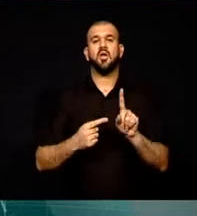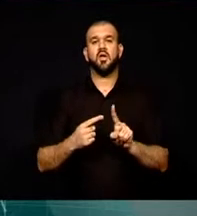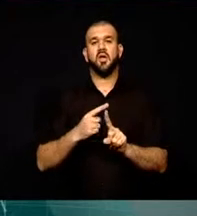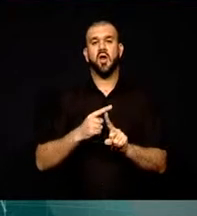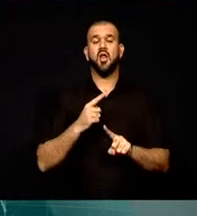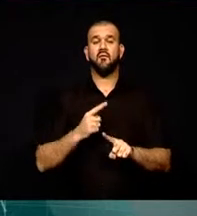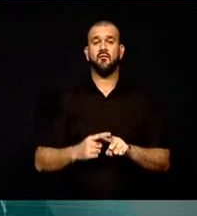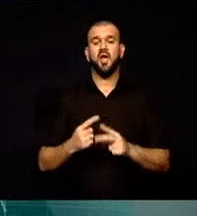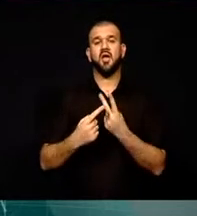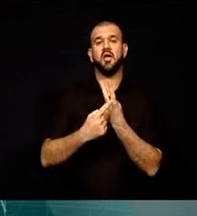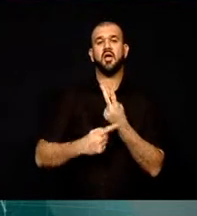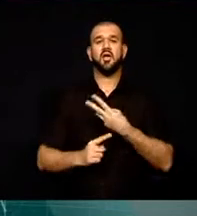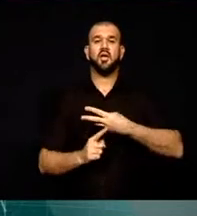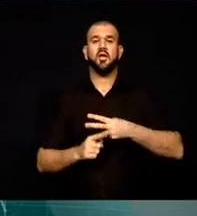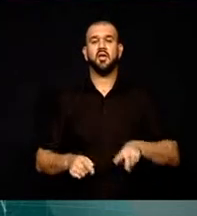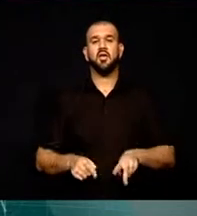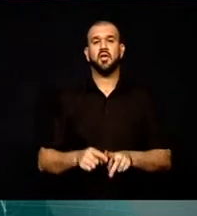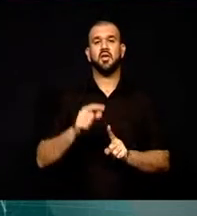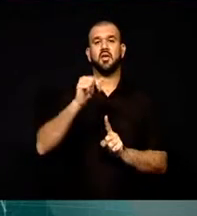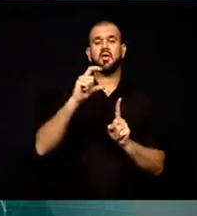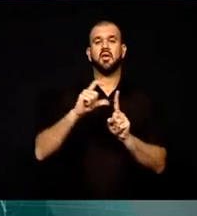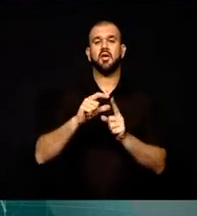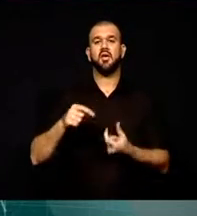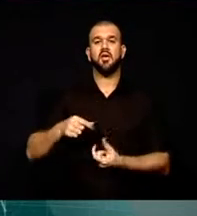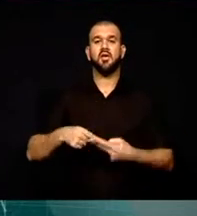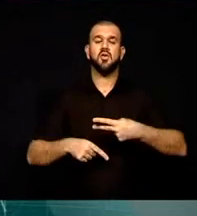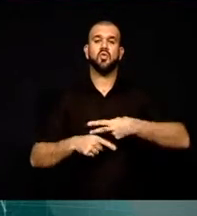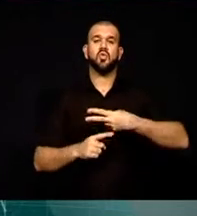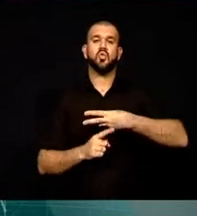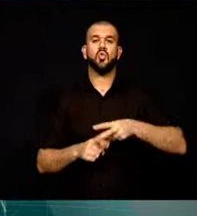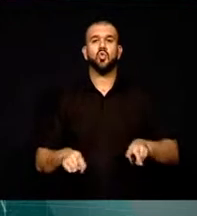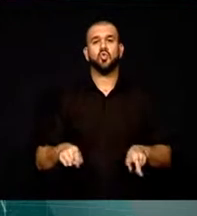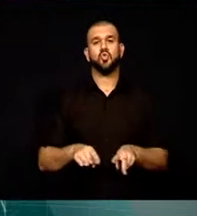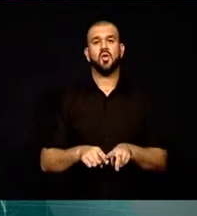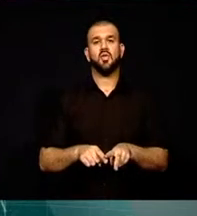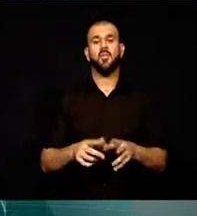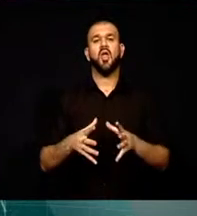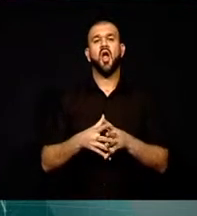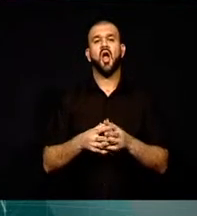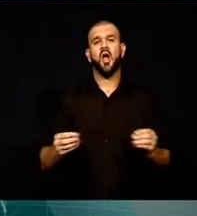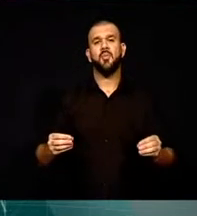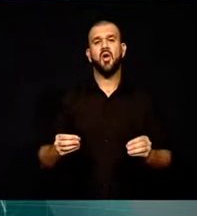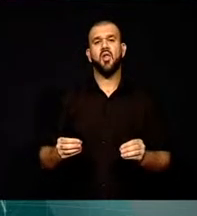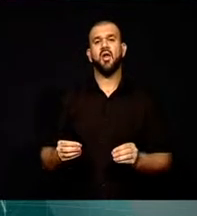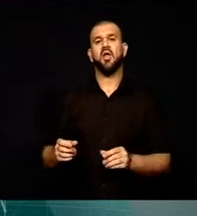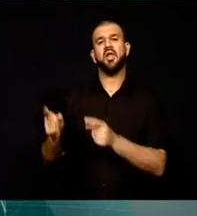Deviş Başkan Vekili Hasan Felek de yaptığı konuşmada